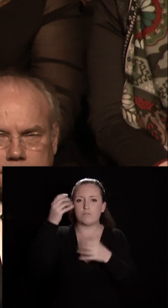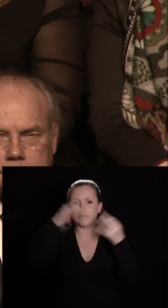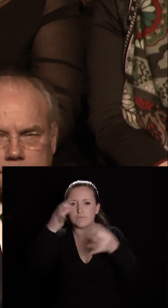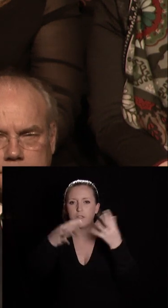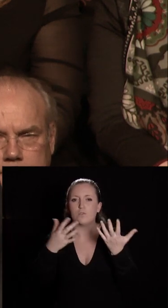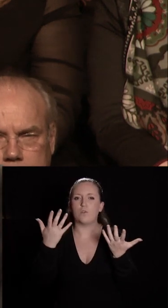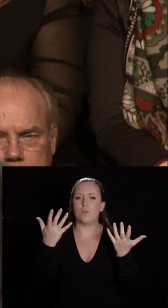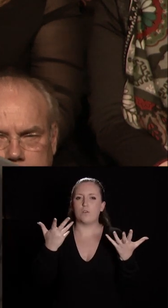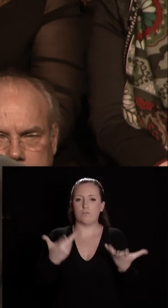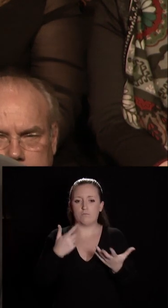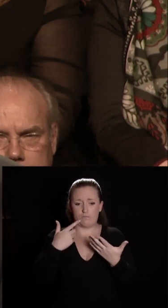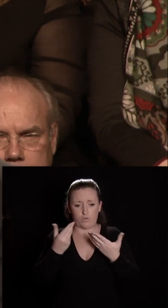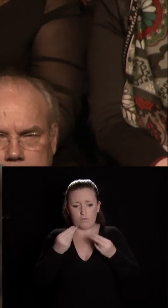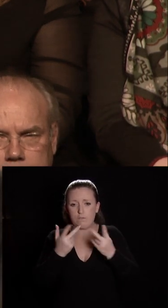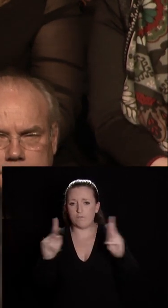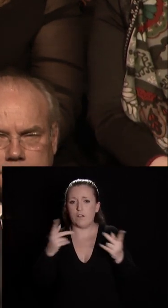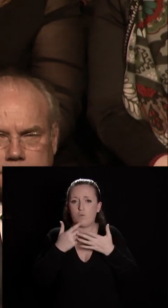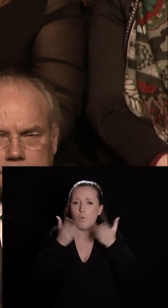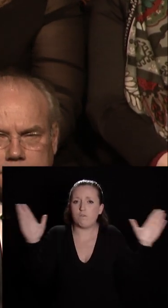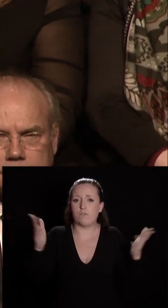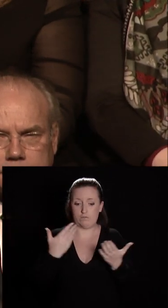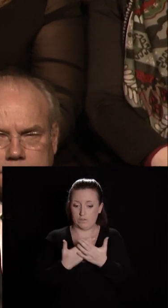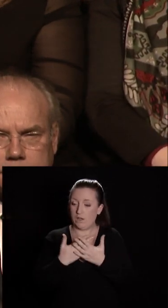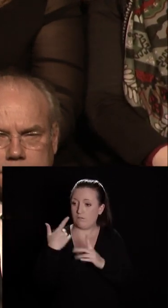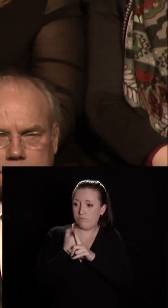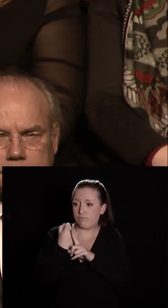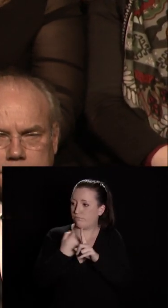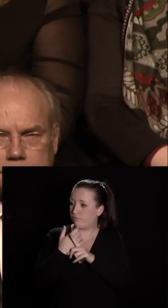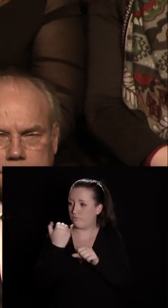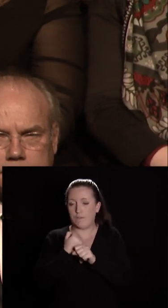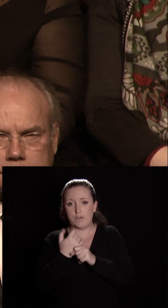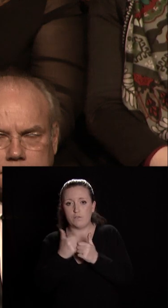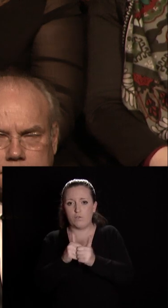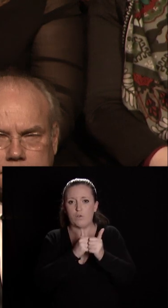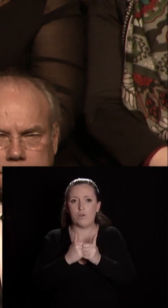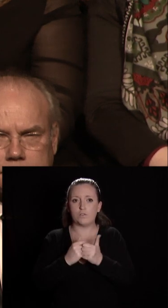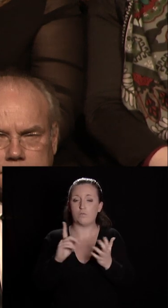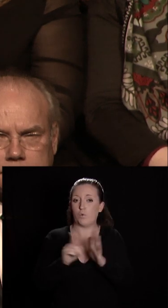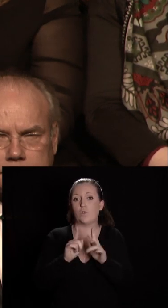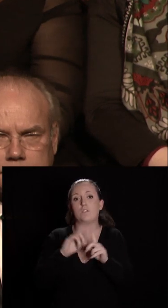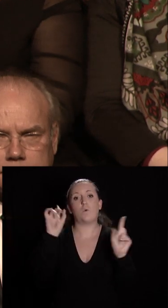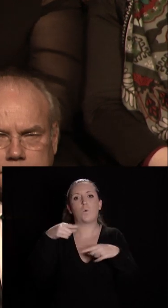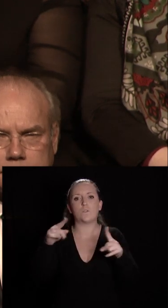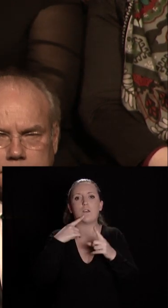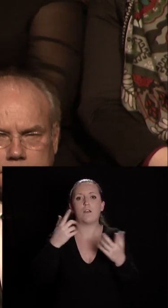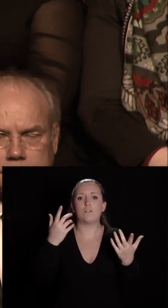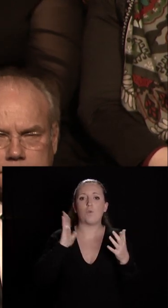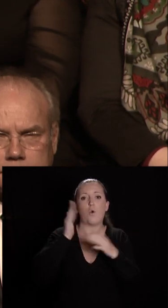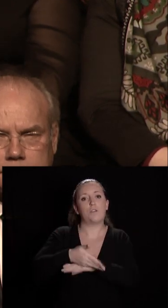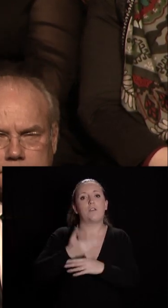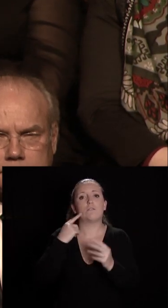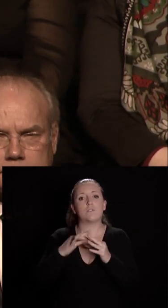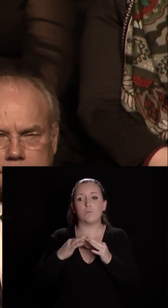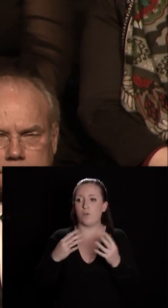la ville de s'ouvrir c'est le sens de l'action que nous menons avec mes équipes le concert de rentrée bien sûr commence à